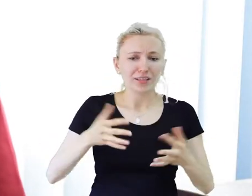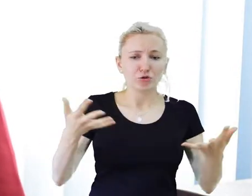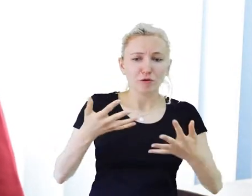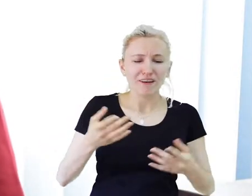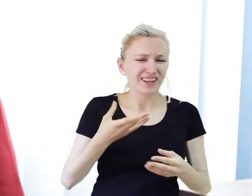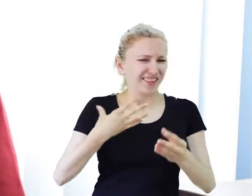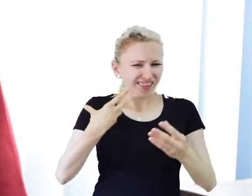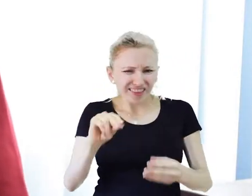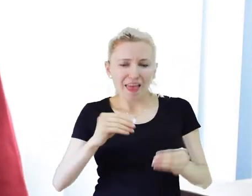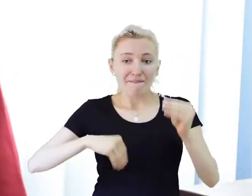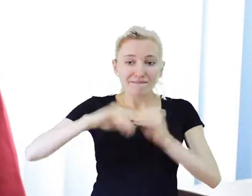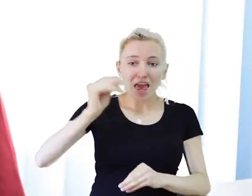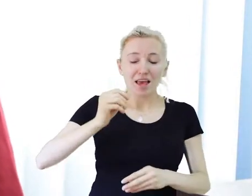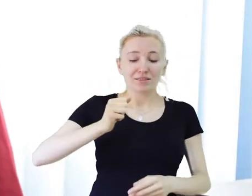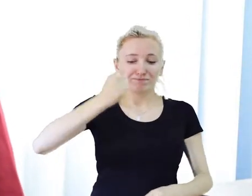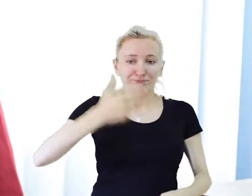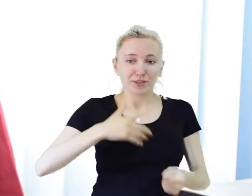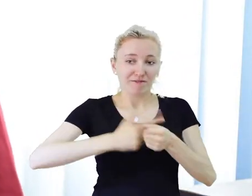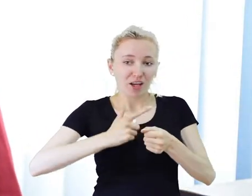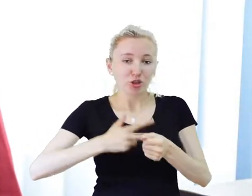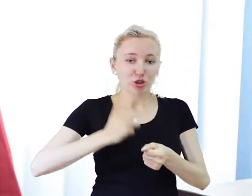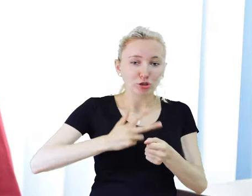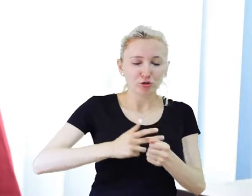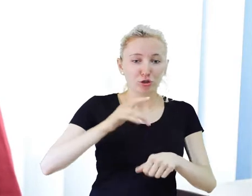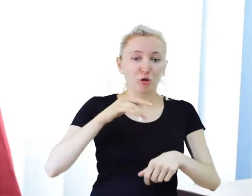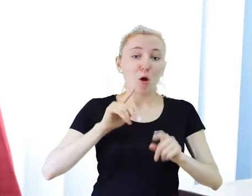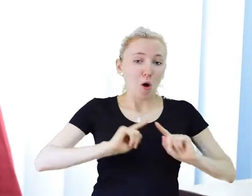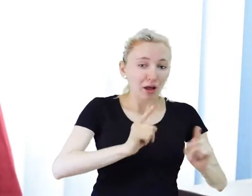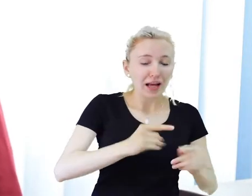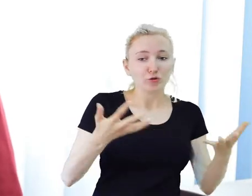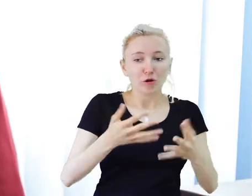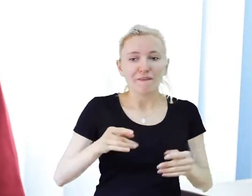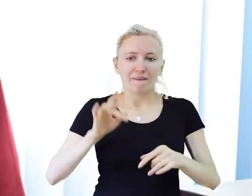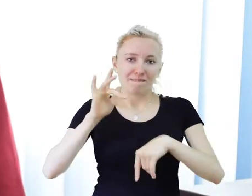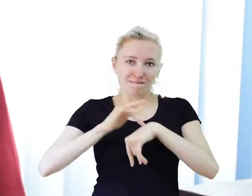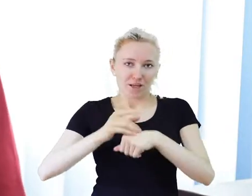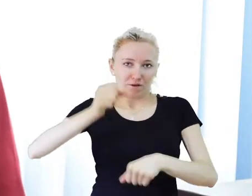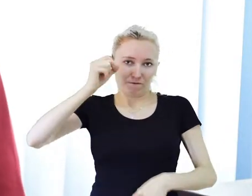jedną organizację, ale przez kilkadziesiąt ma swoje znaczenie.